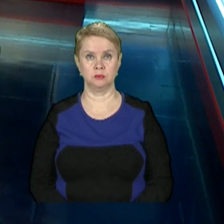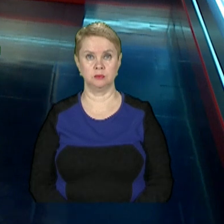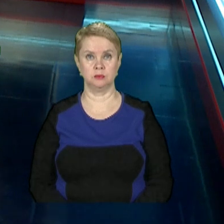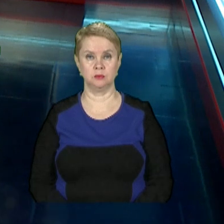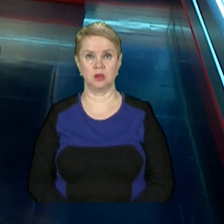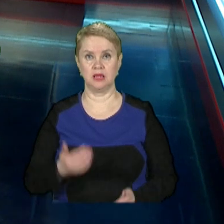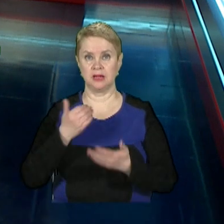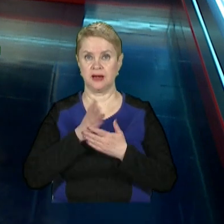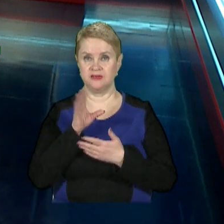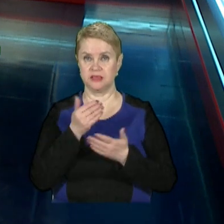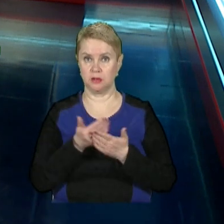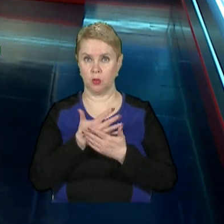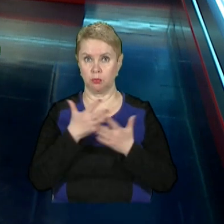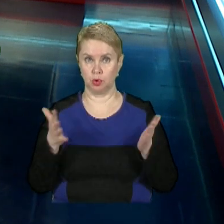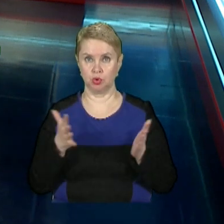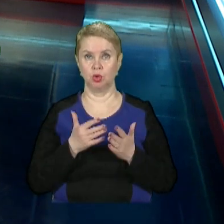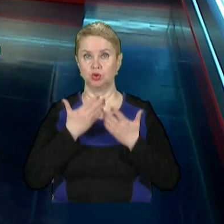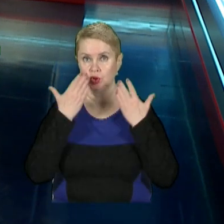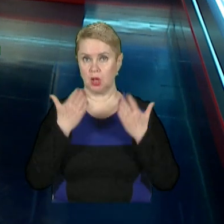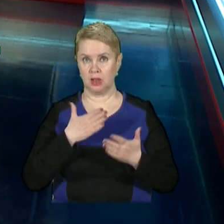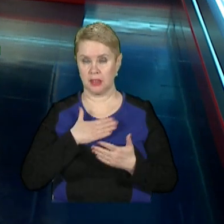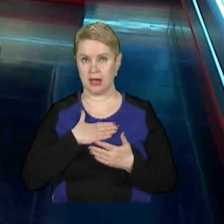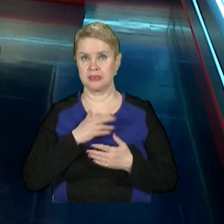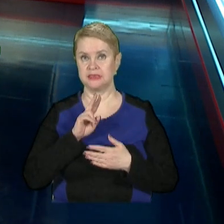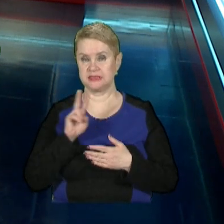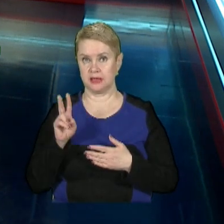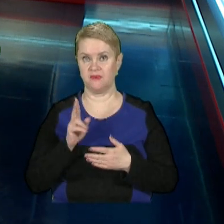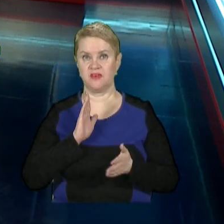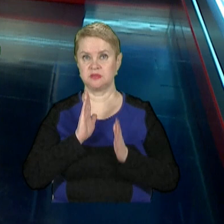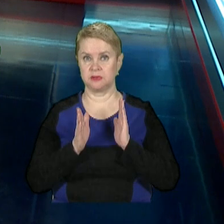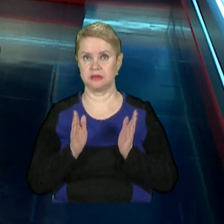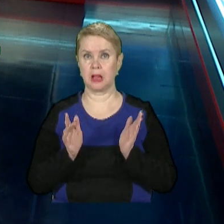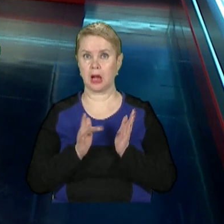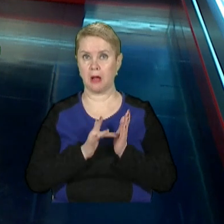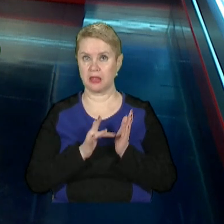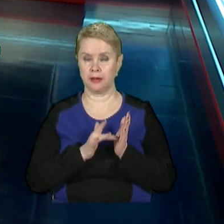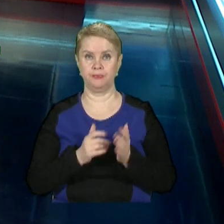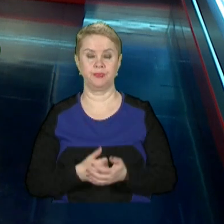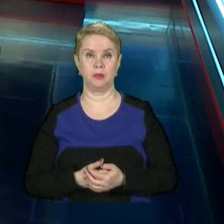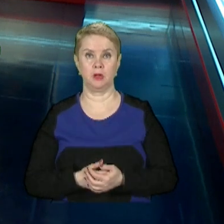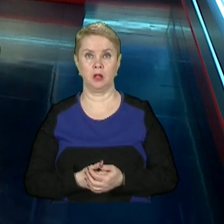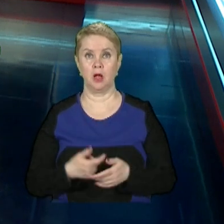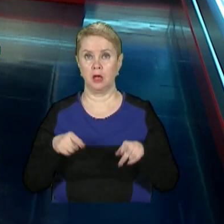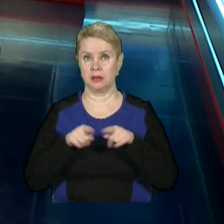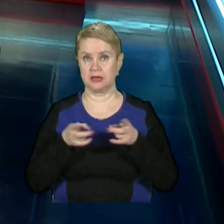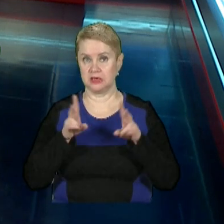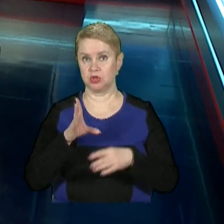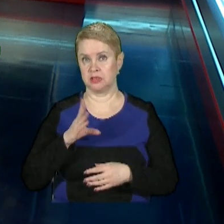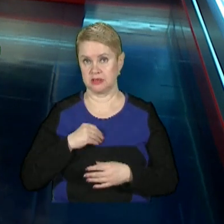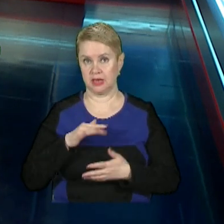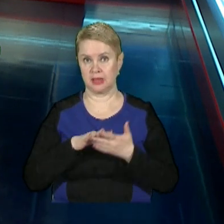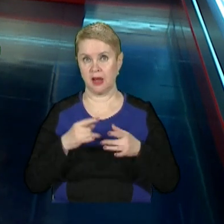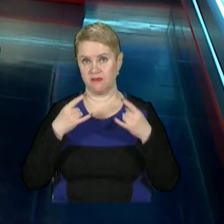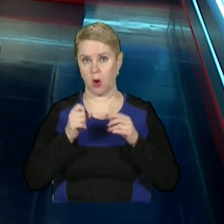І наразі це всі новини. Більше читайте на нашому сайті, на сторінці у Фейсбук та у Телеграм-каналі. Також залишайте з нами